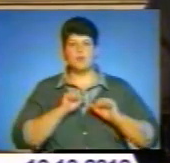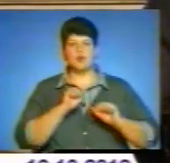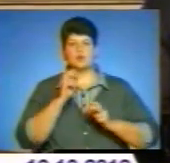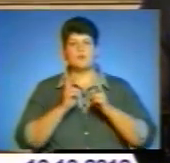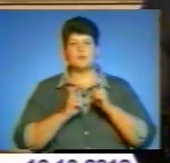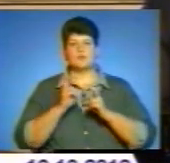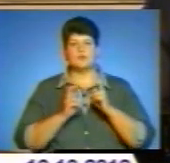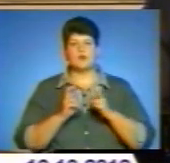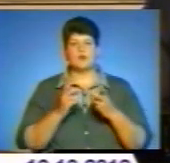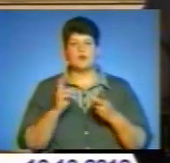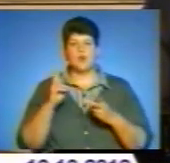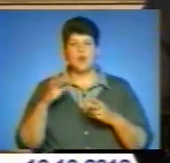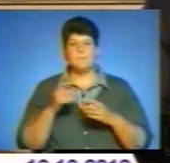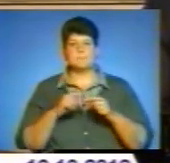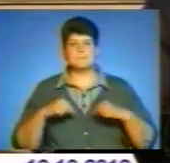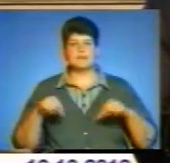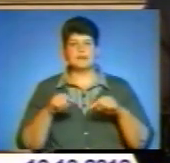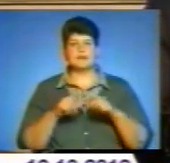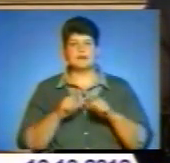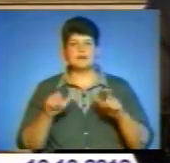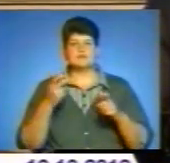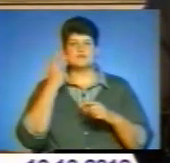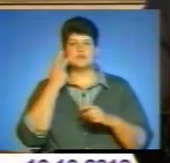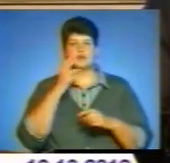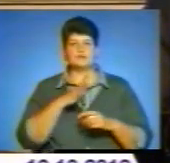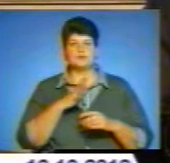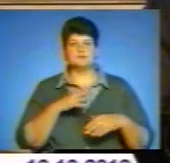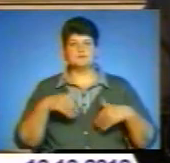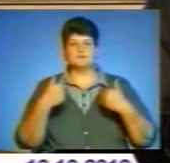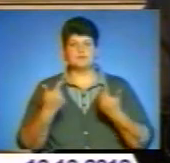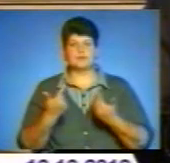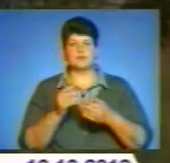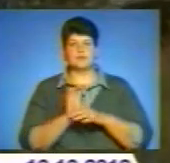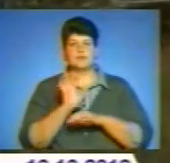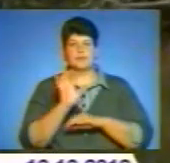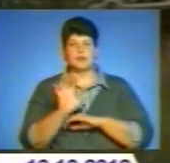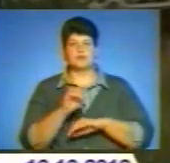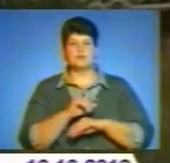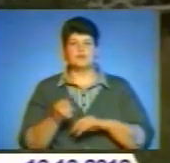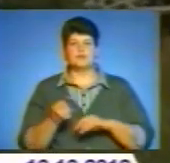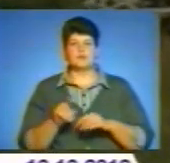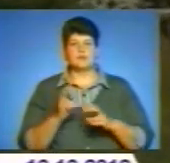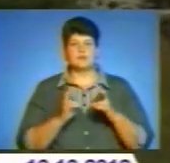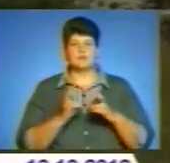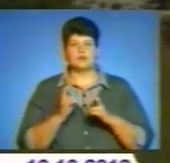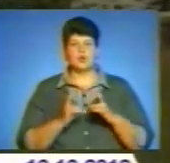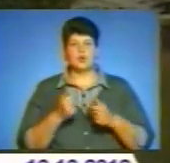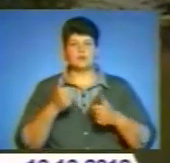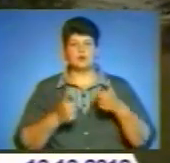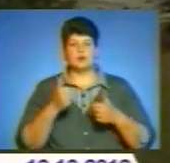Оборонно-промисловий комплекс завжди був експортером технологій в промисловість.